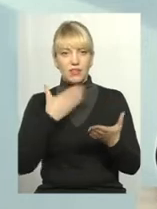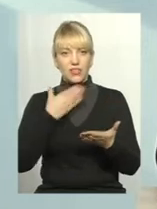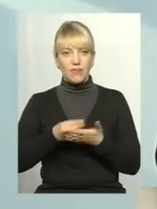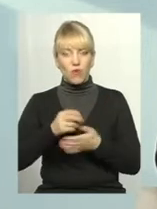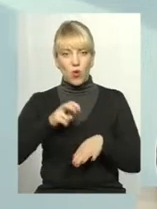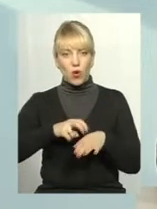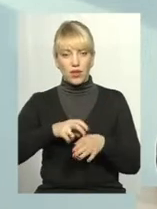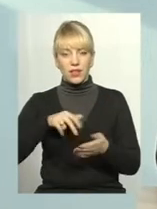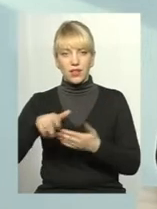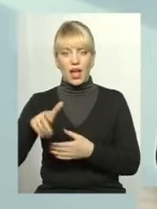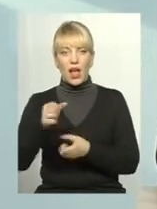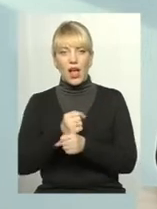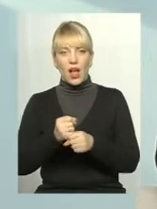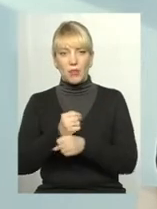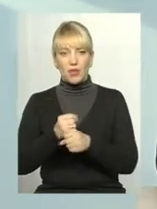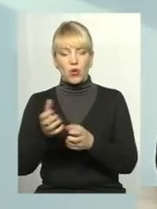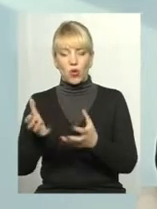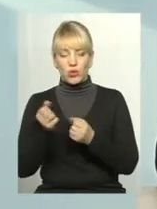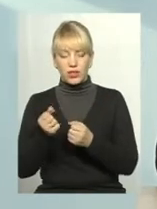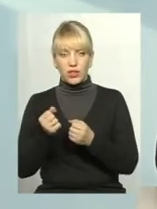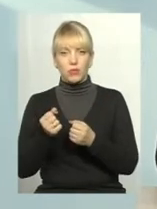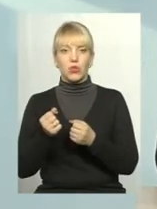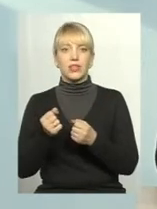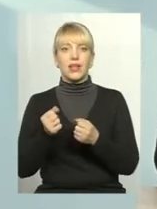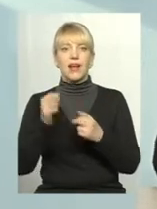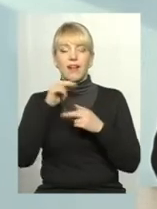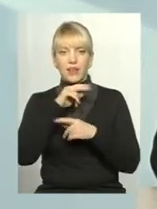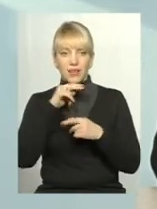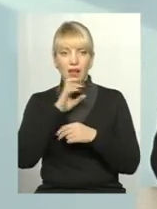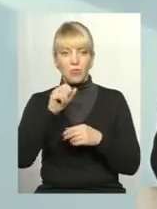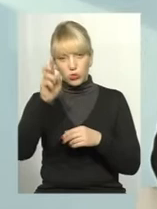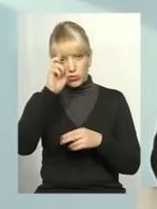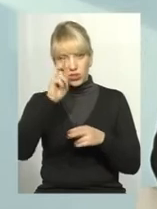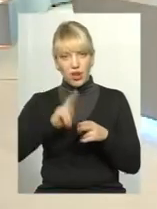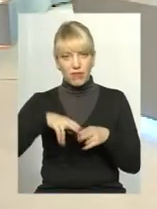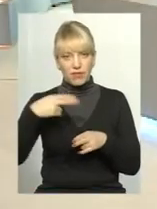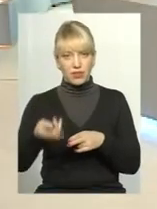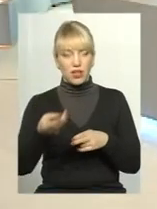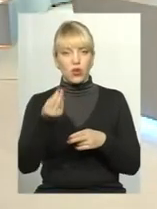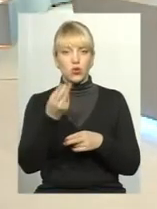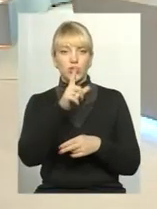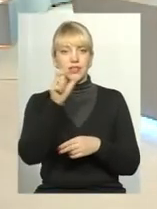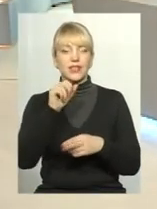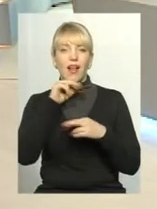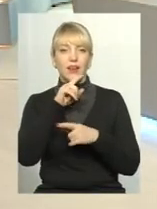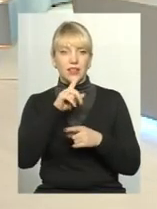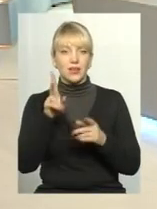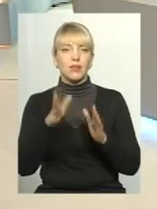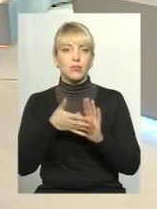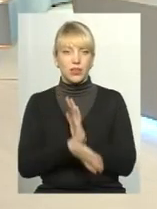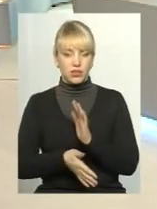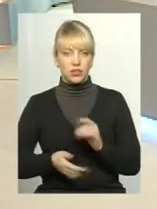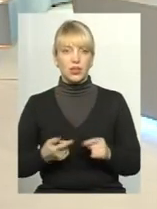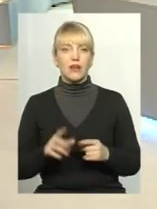йдуть в аптеку, отримують ліки, а потім держава відшкодовує вартість отих ліків. Тобто, в принципі, всі